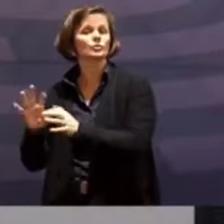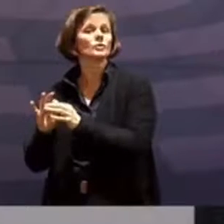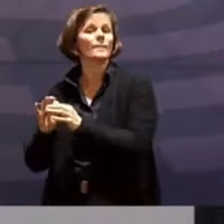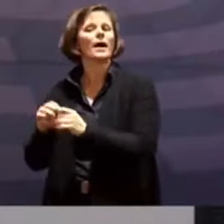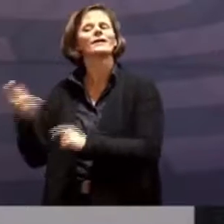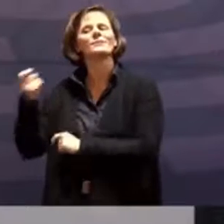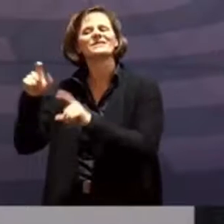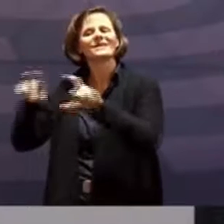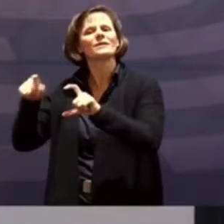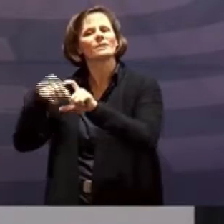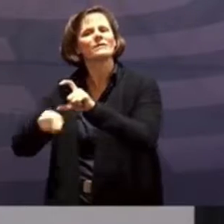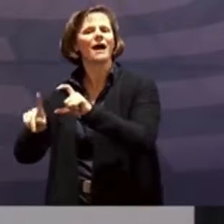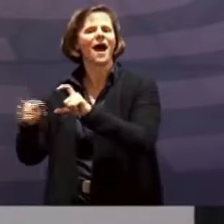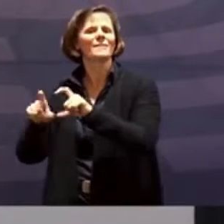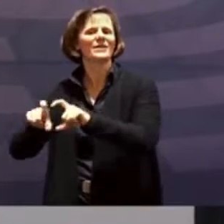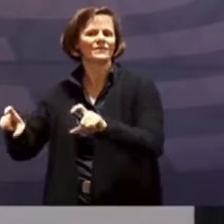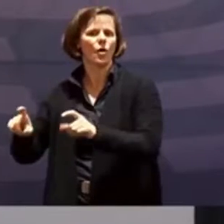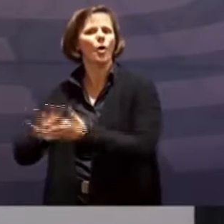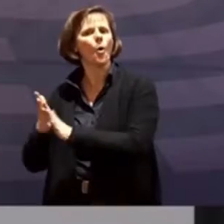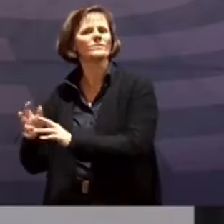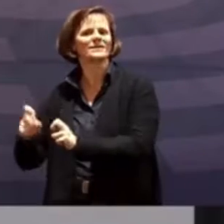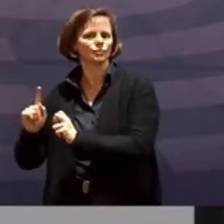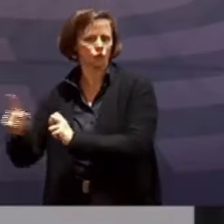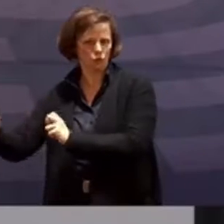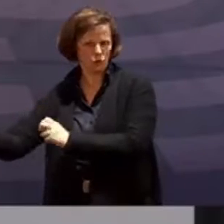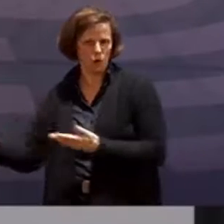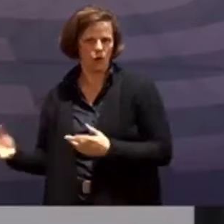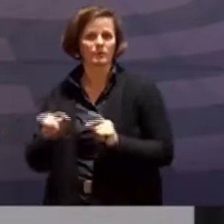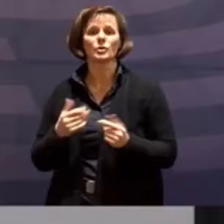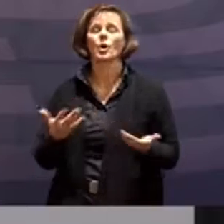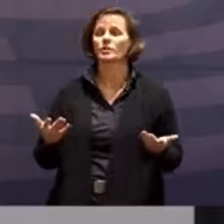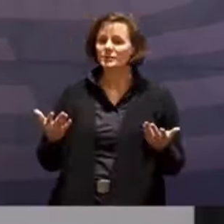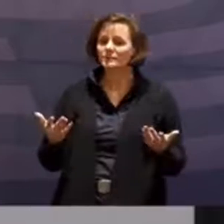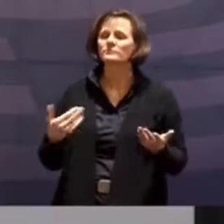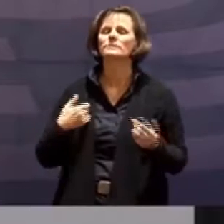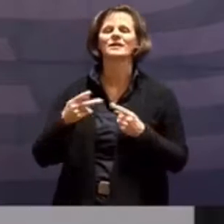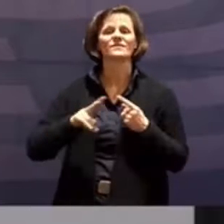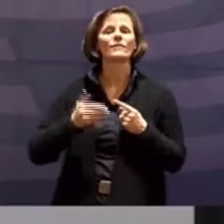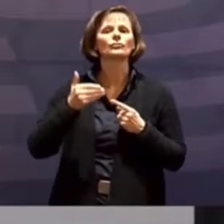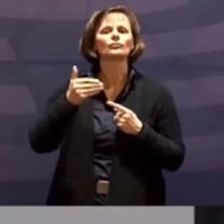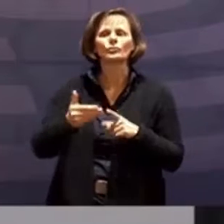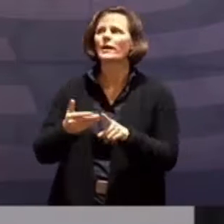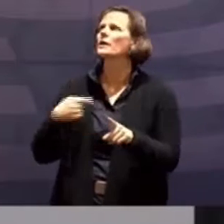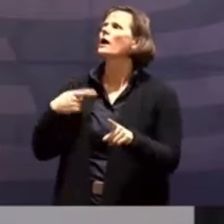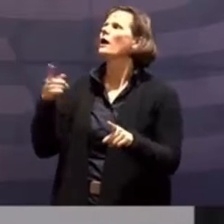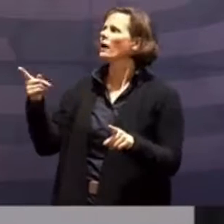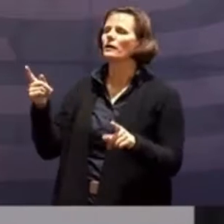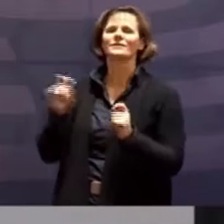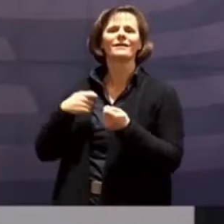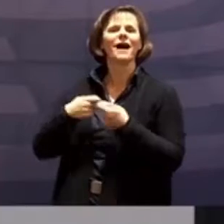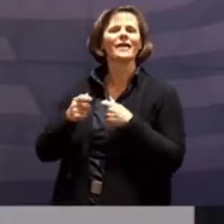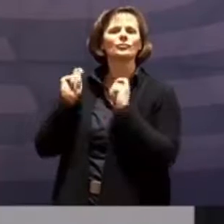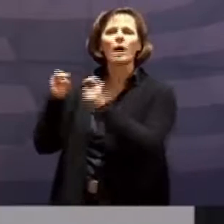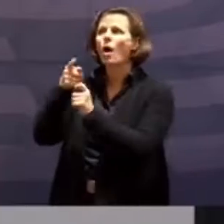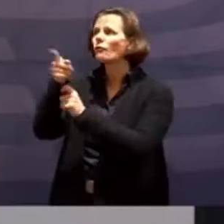Am Freitag, also zwei Wochen nach der MPK, hat die Taskforce Spahn-Scheuer dann auch diesen klaren Handlungsauftrag an die Wand gefahren. Das Treffen mit